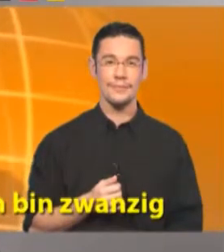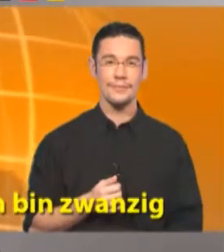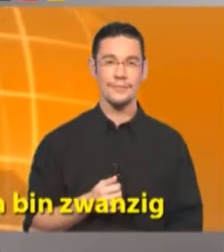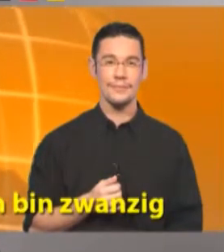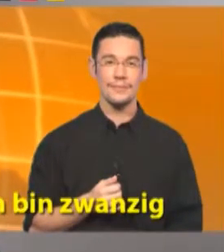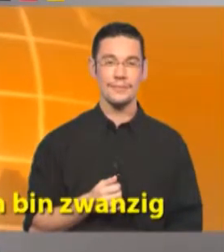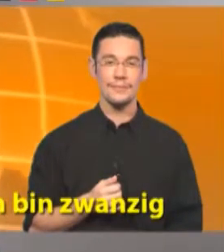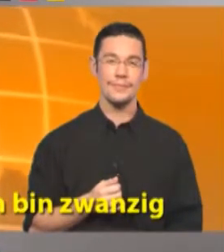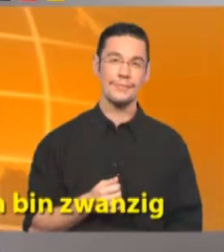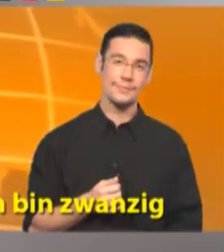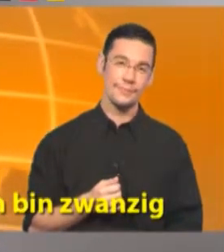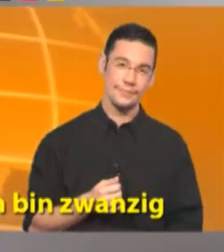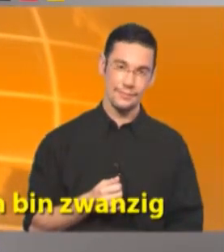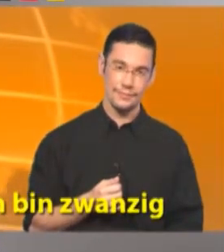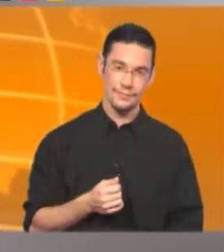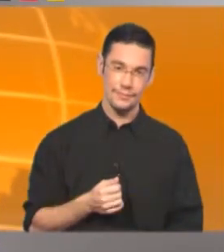Ho venti anni.